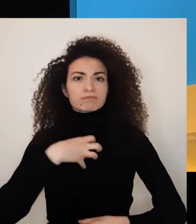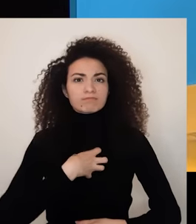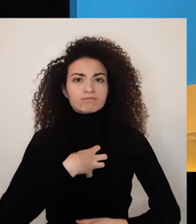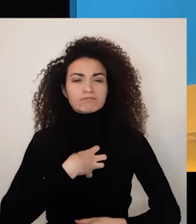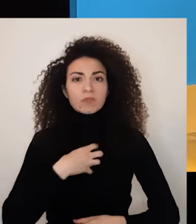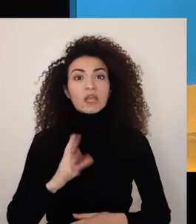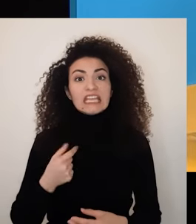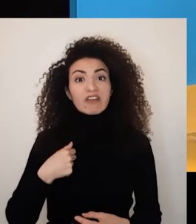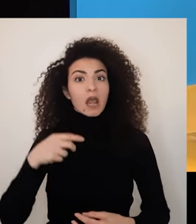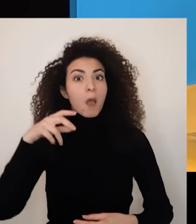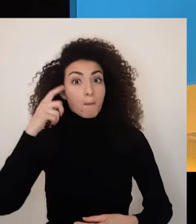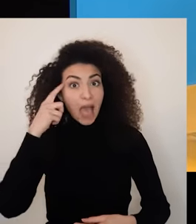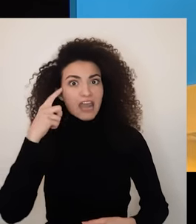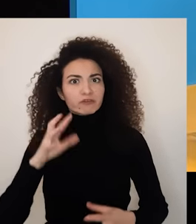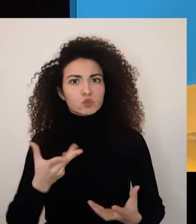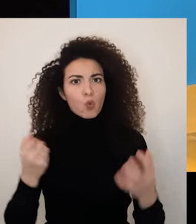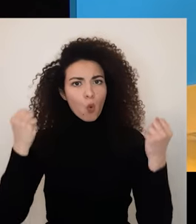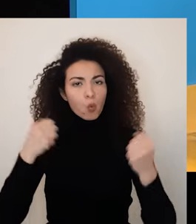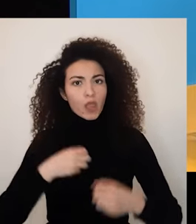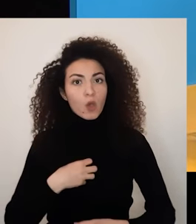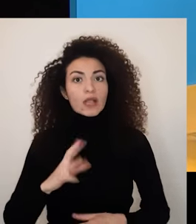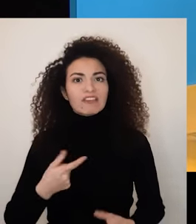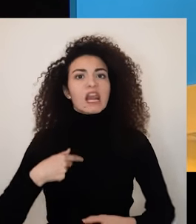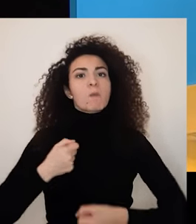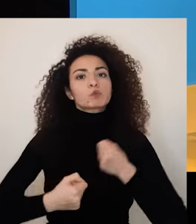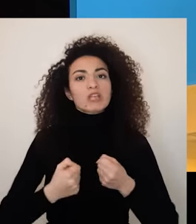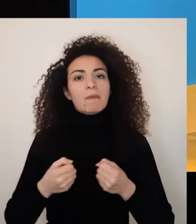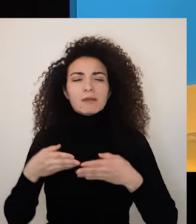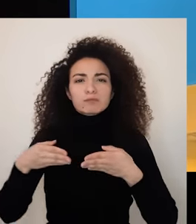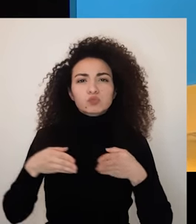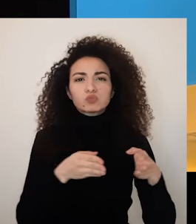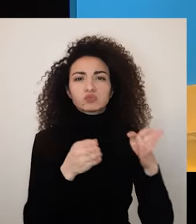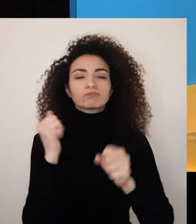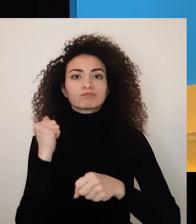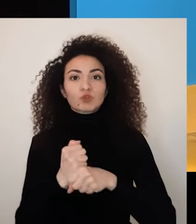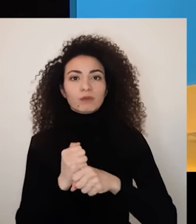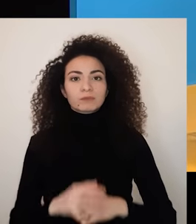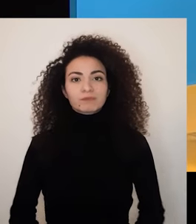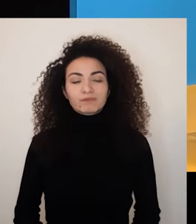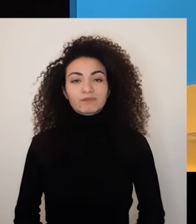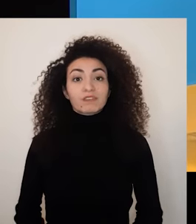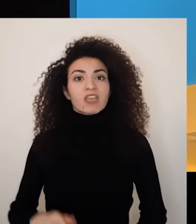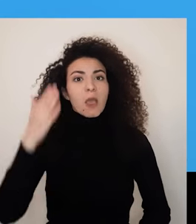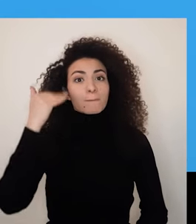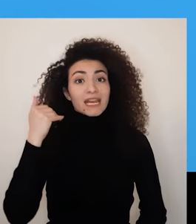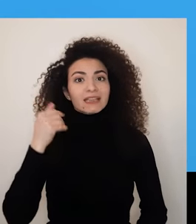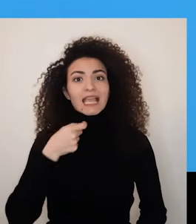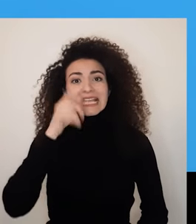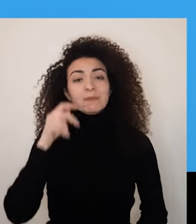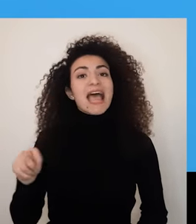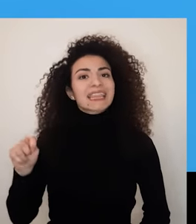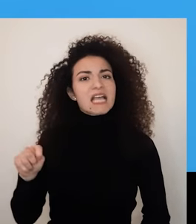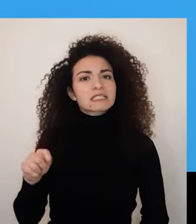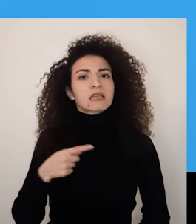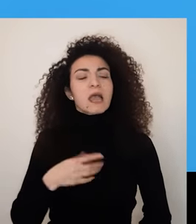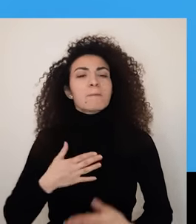نركز هلأ على نقاط القوة وكيف يمكن اكتشافها واستثمارها للانطلاق بالحياة المهنية بتخبرنا